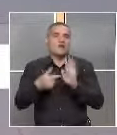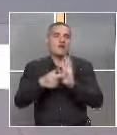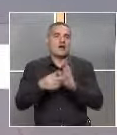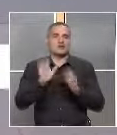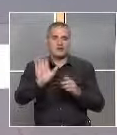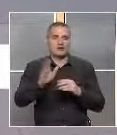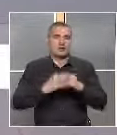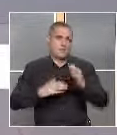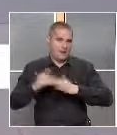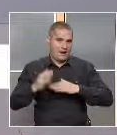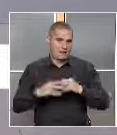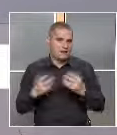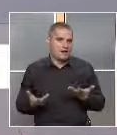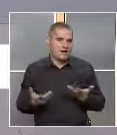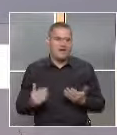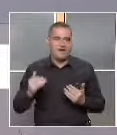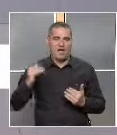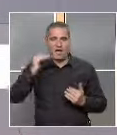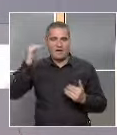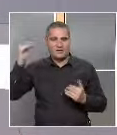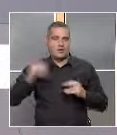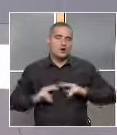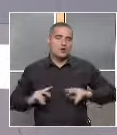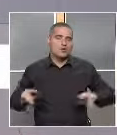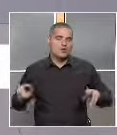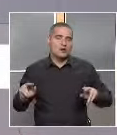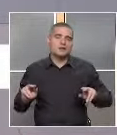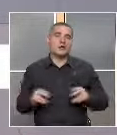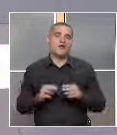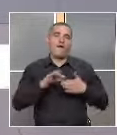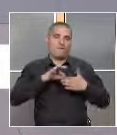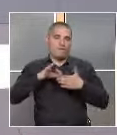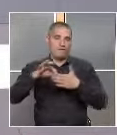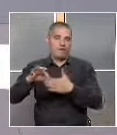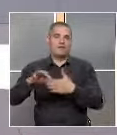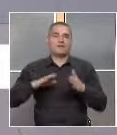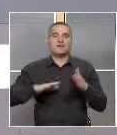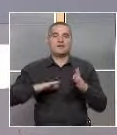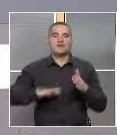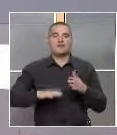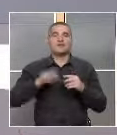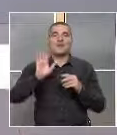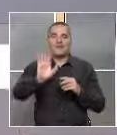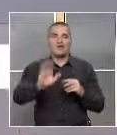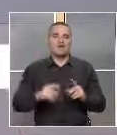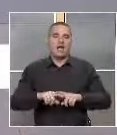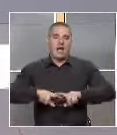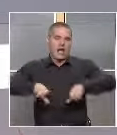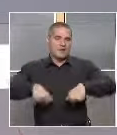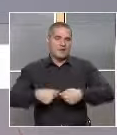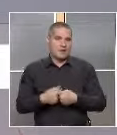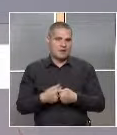всъщност вашата практика? На какъв етап родителите водят детето си в вашия кабинет?